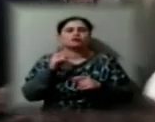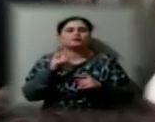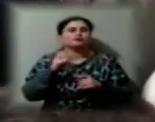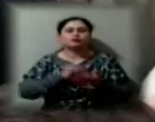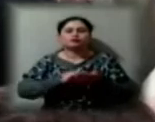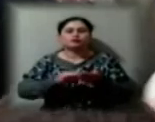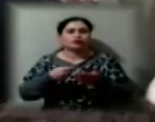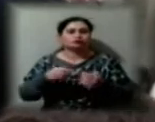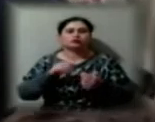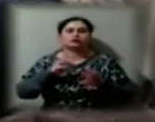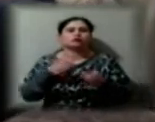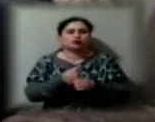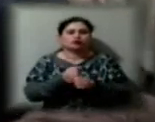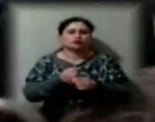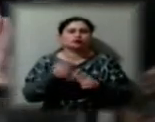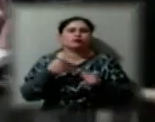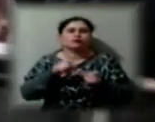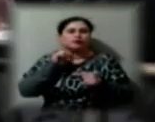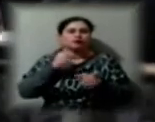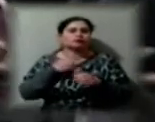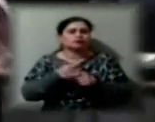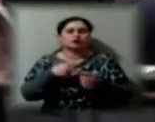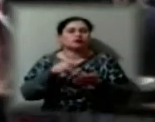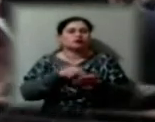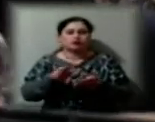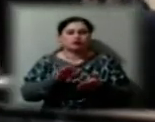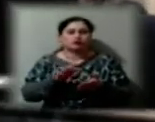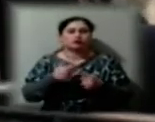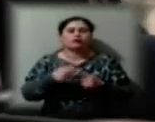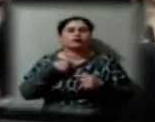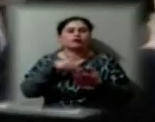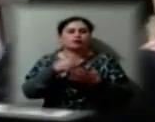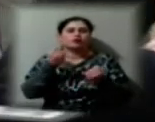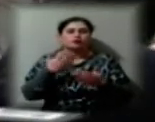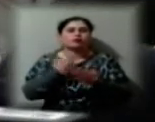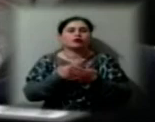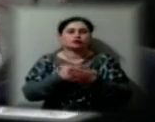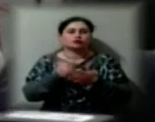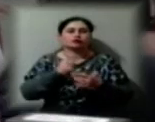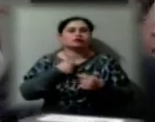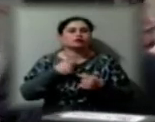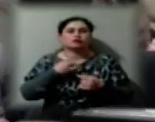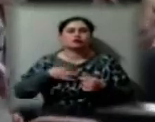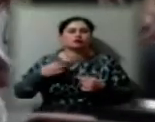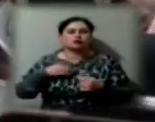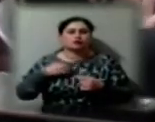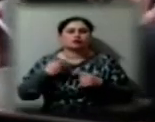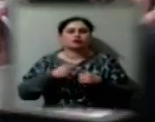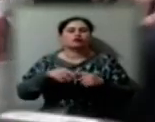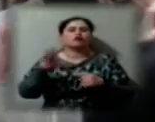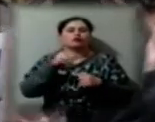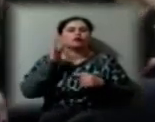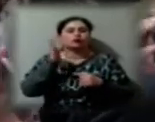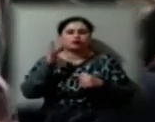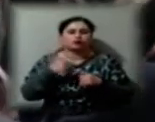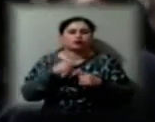скорочення, поки про скорочення не йдеться. Ми сюди вийшли просто показати, що нам не байдуже до майбутнього нашого, то наших дітей.